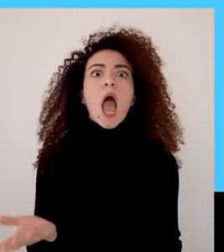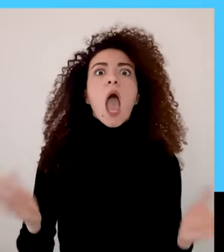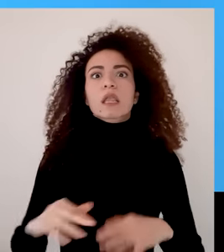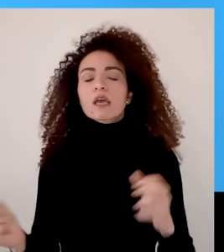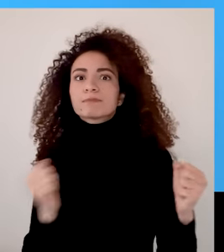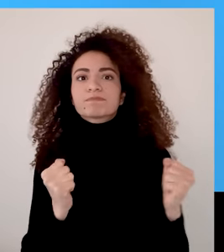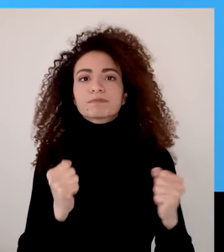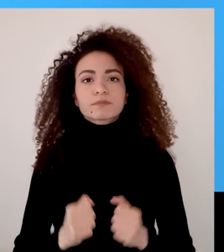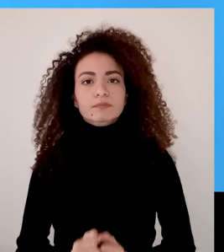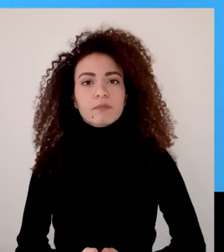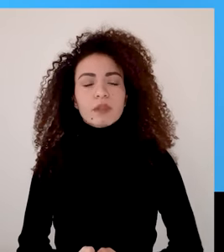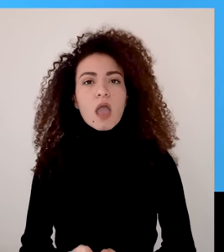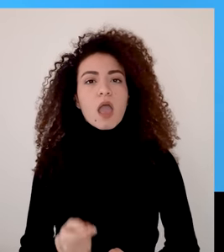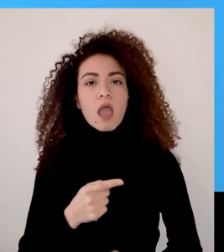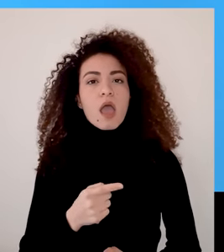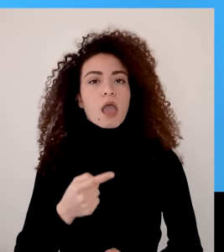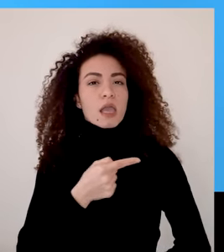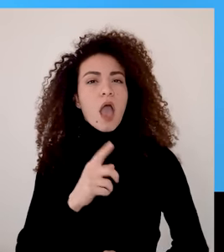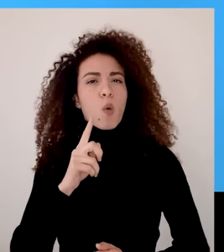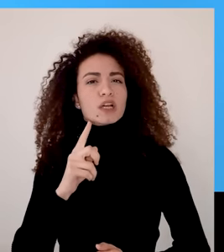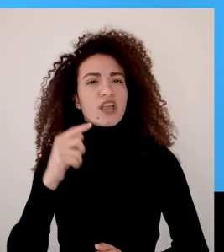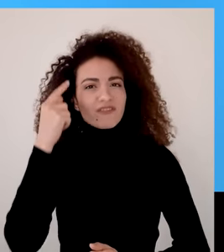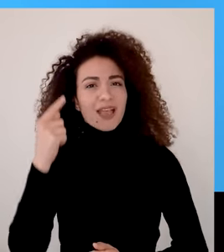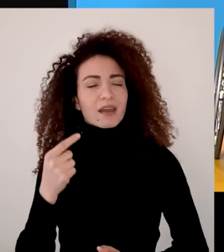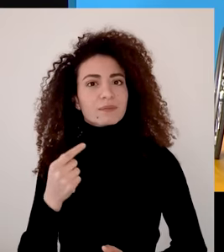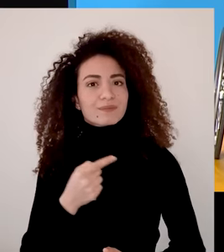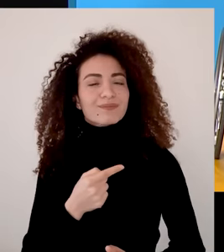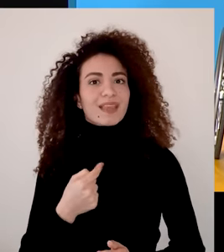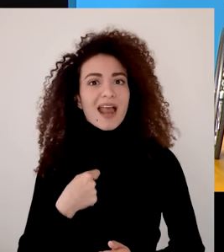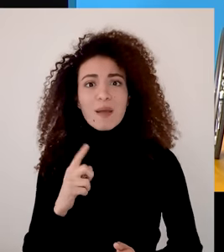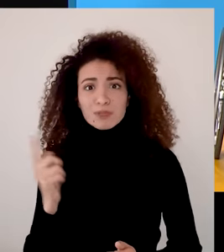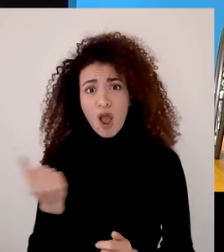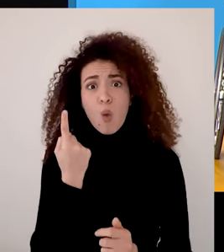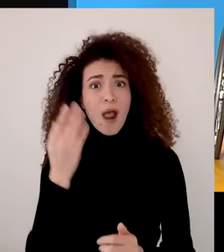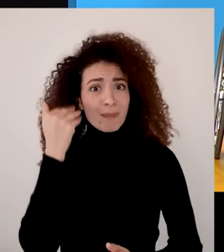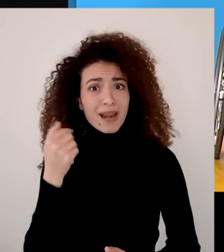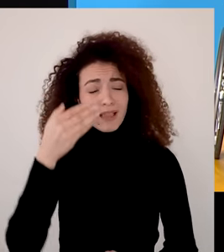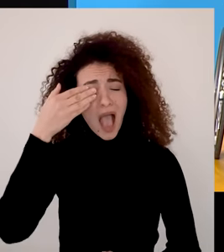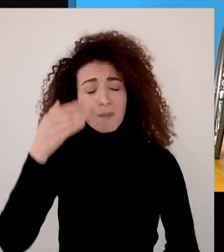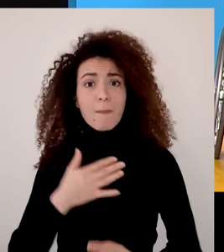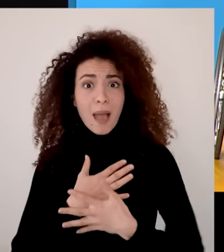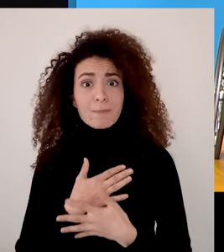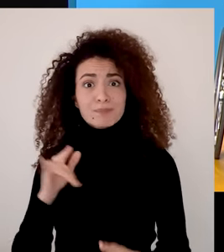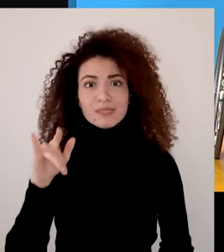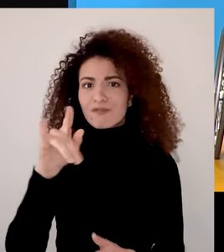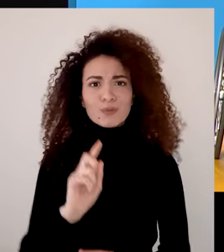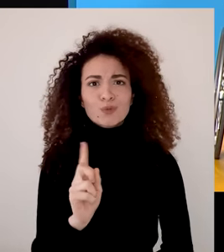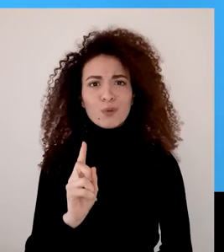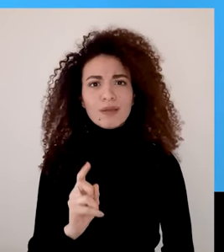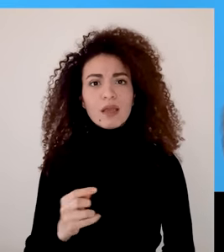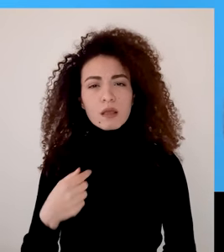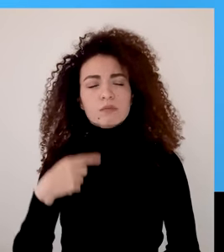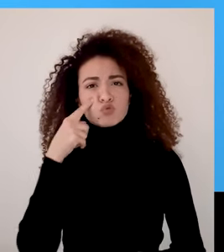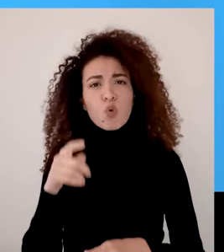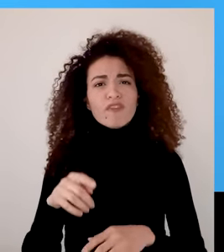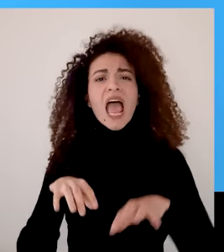سافرت؟ من بعد هذه التساؤلات طرحت دينا على نفسها هذا السؤال ربما لستوا المفاتات المكفوفة الوحيدة التي تهوى السفر